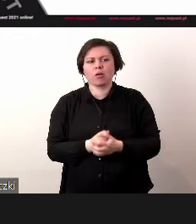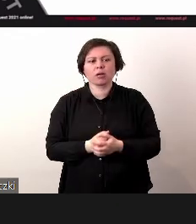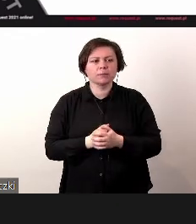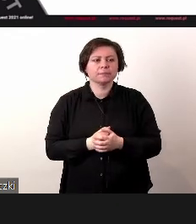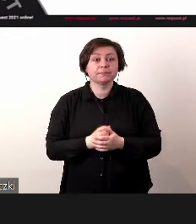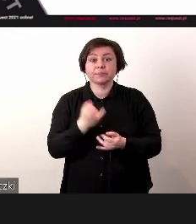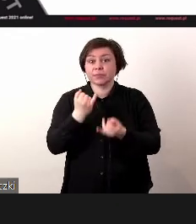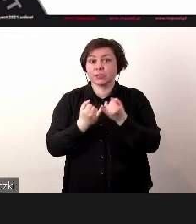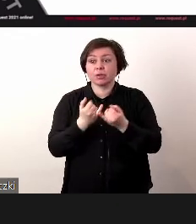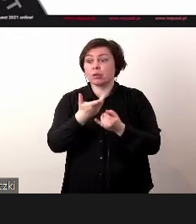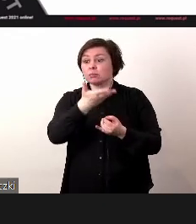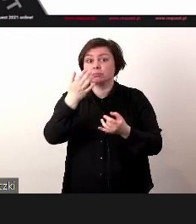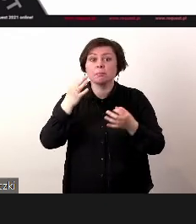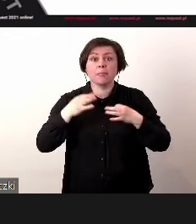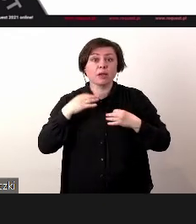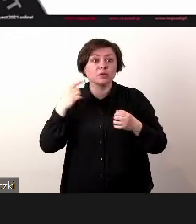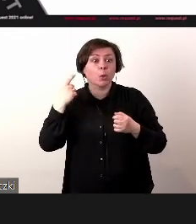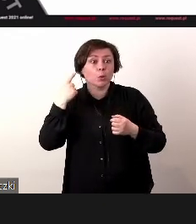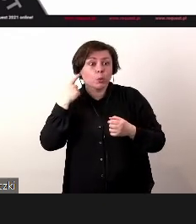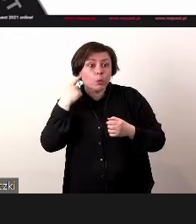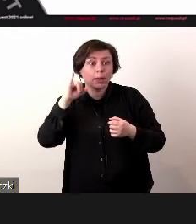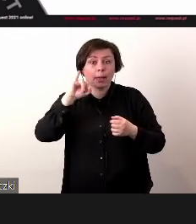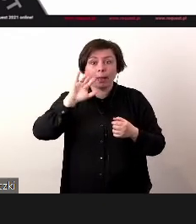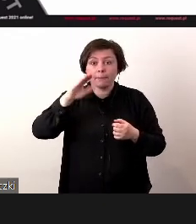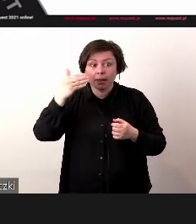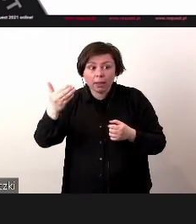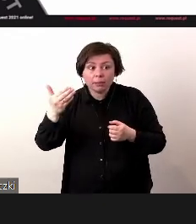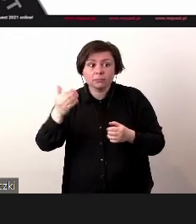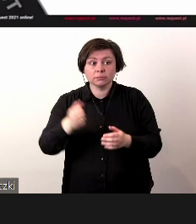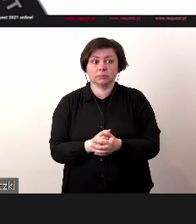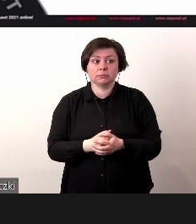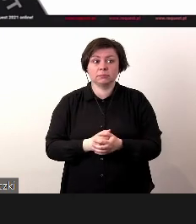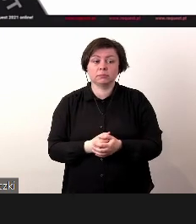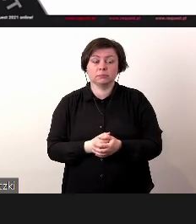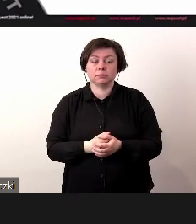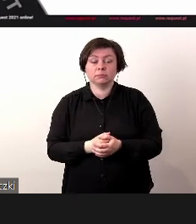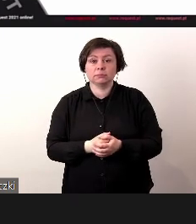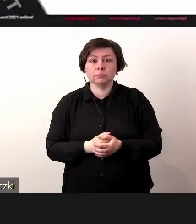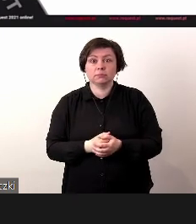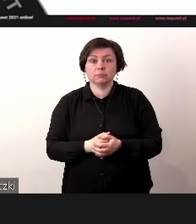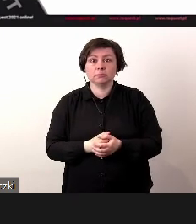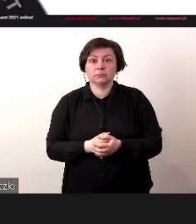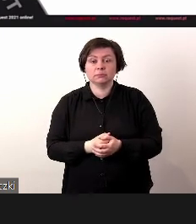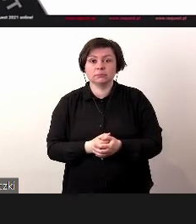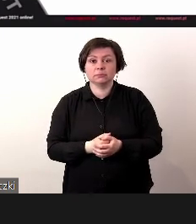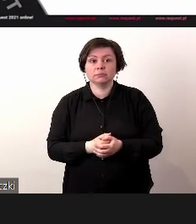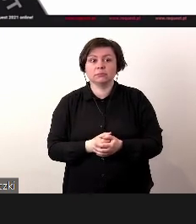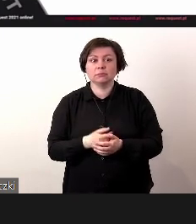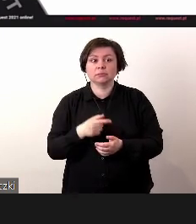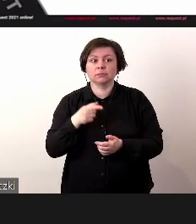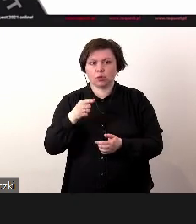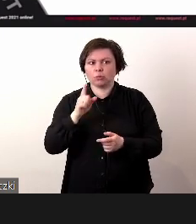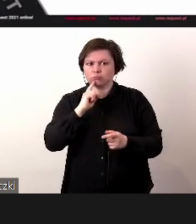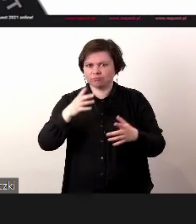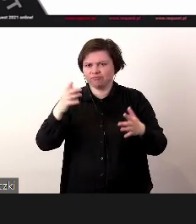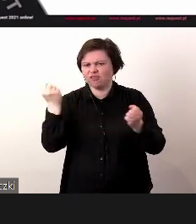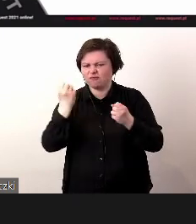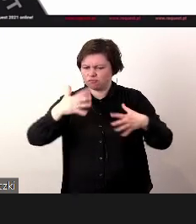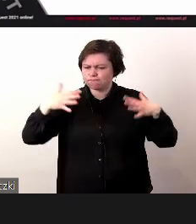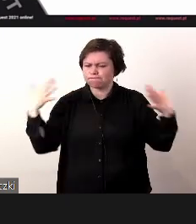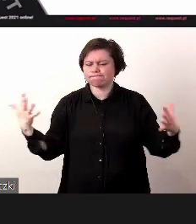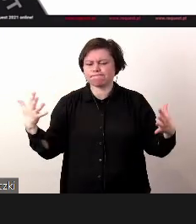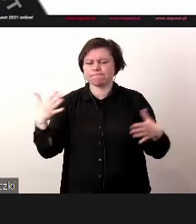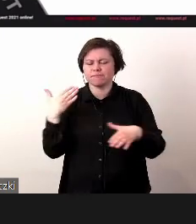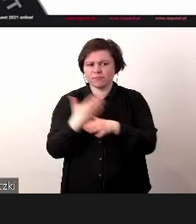jeżeli gdzieś Państwo słyszeli, że IBM to kolos, bo